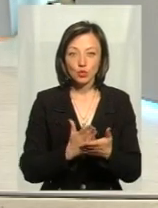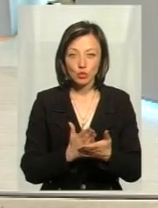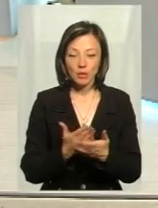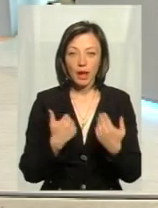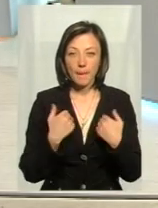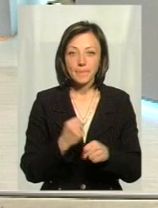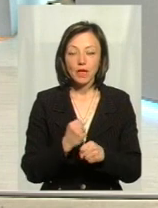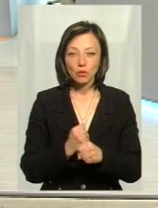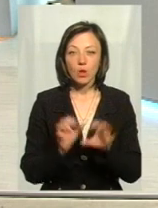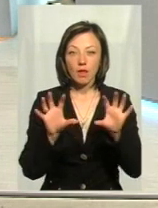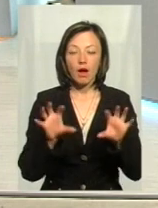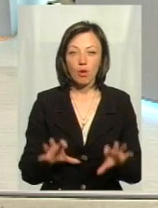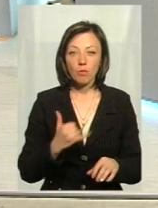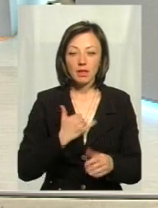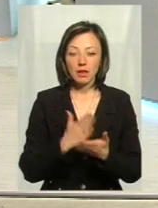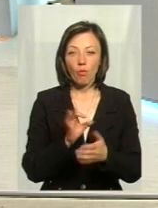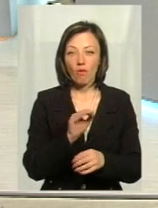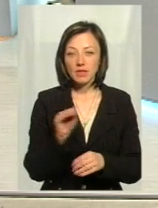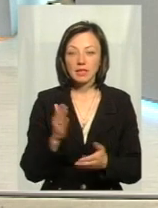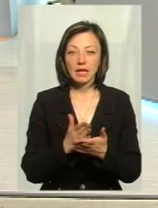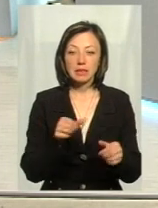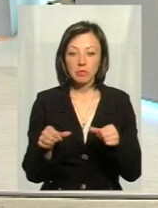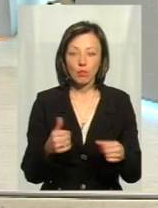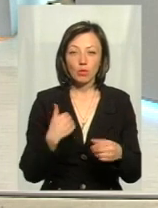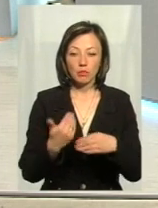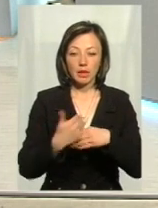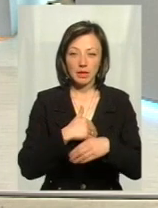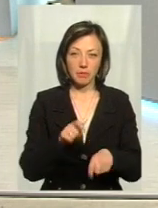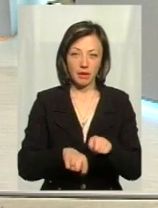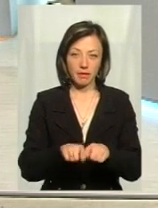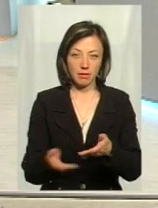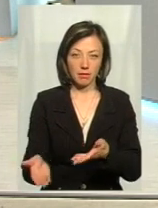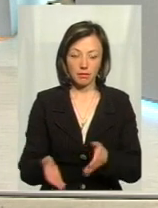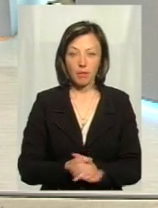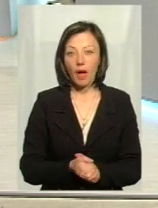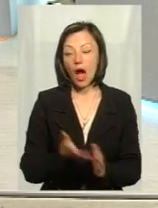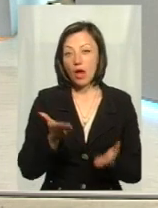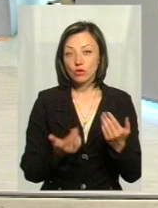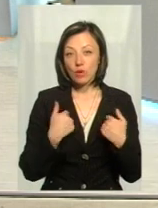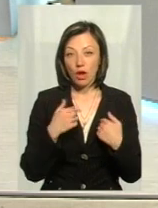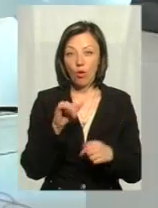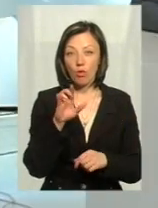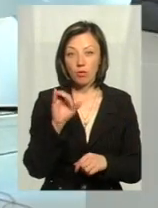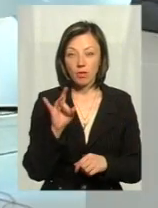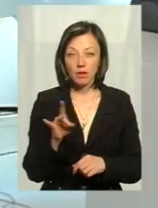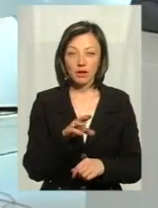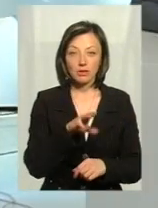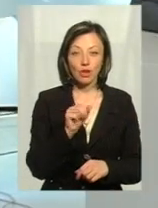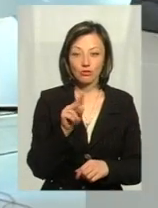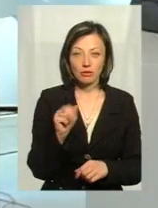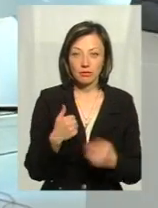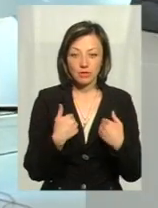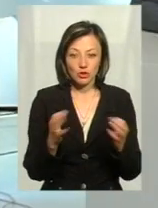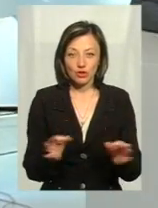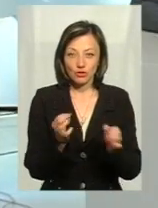і я працюю легально, в мене є офіс, в мене є диспетчера, до мене можуть прийти і перевірити. А якщо я Uber, чи я тачка, мені